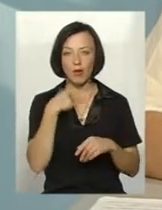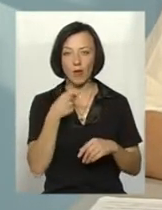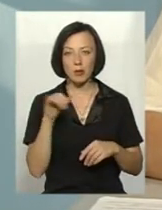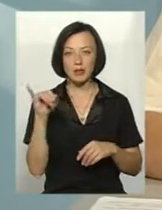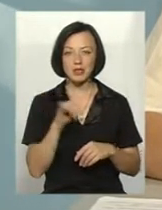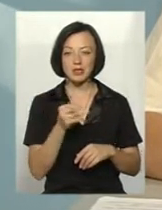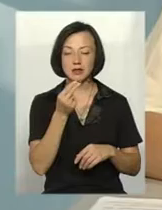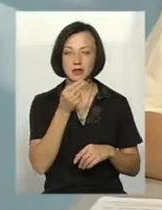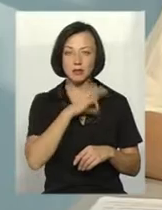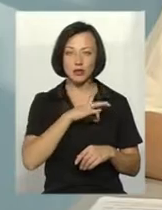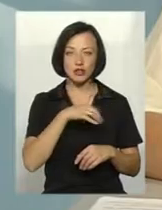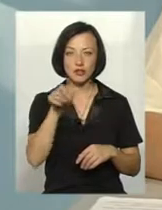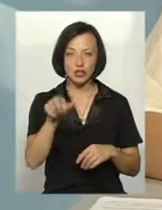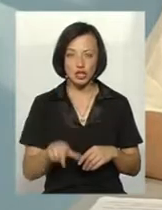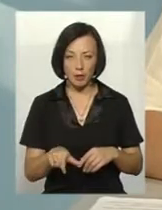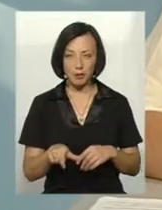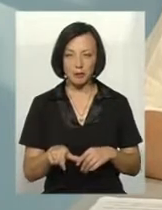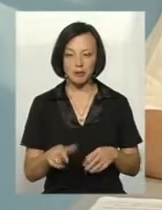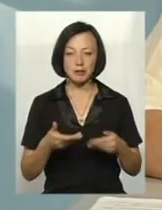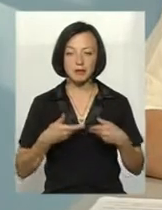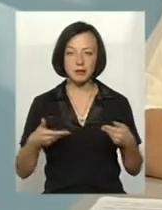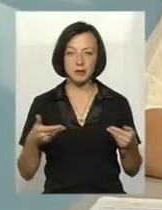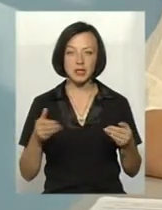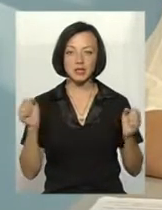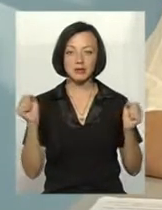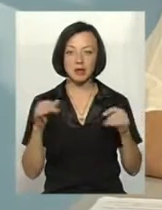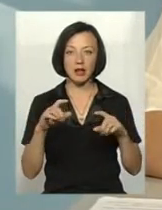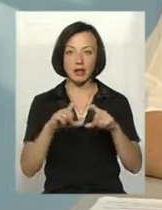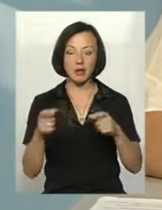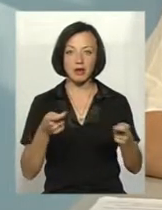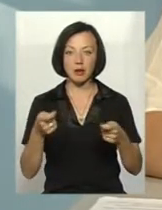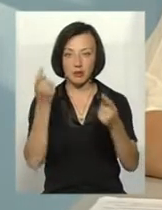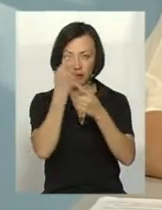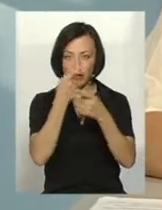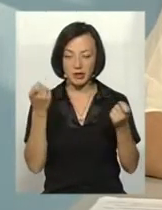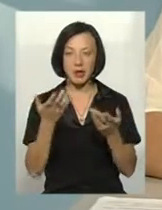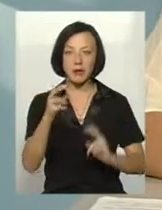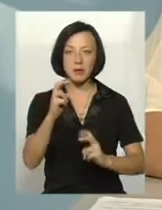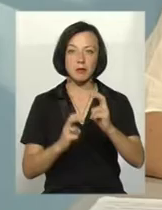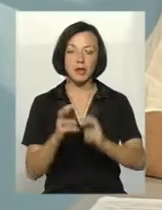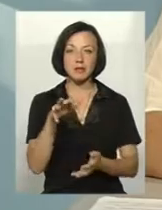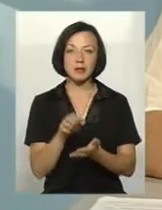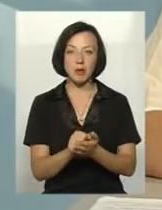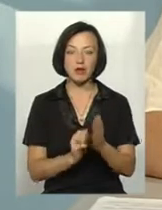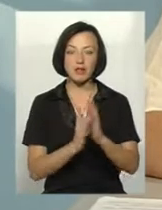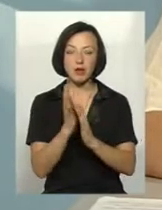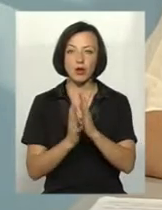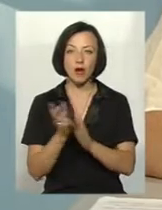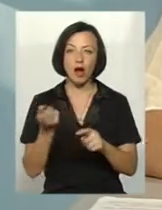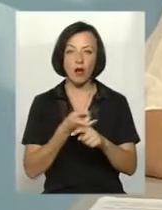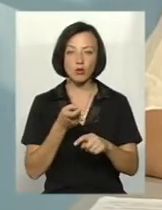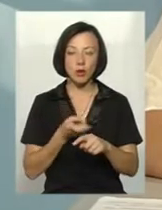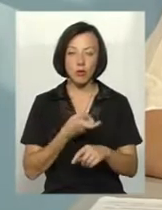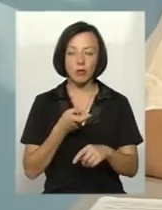споживачем ми зібрали департамент інформацію які підприємства займаються вирощенням картоплі і овочів